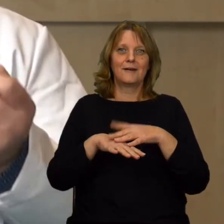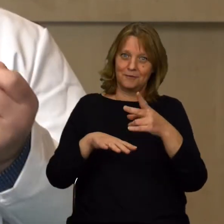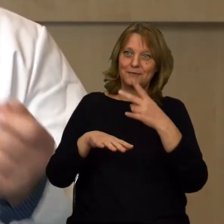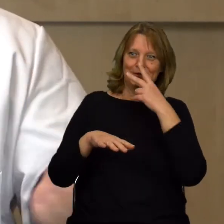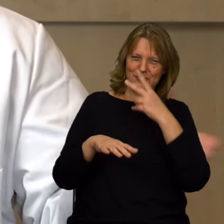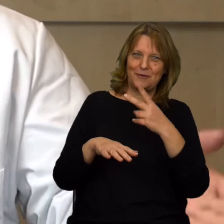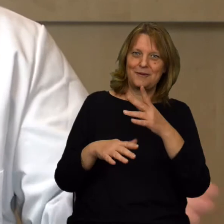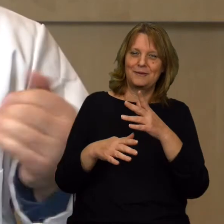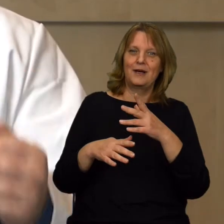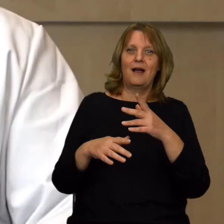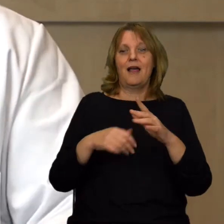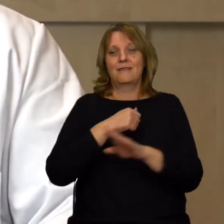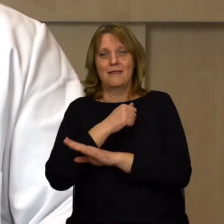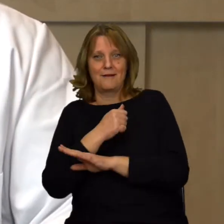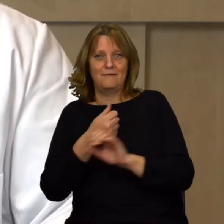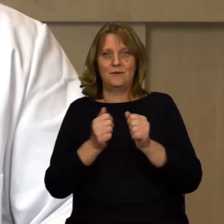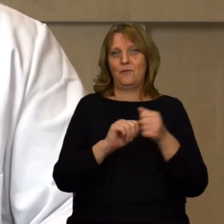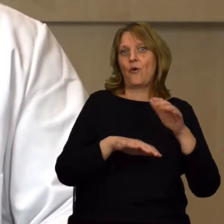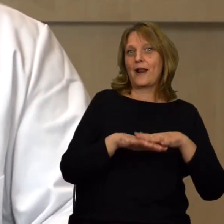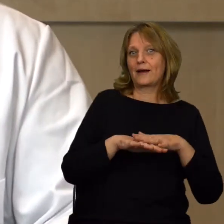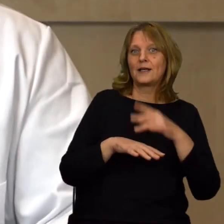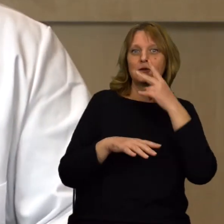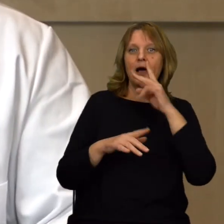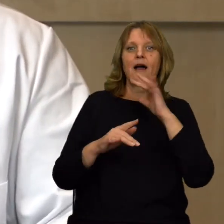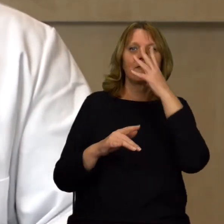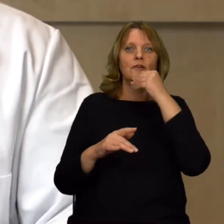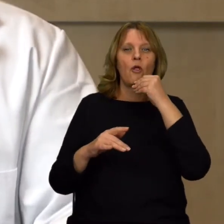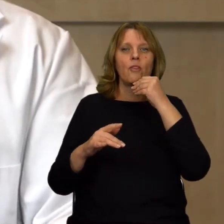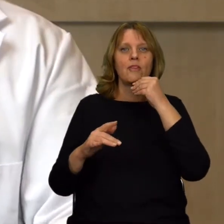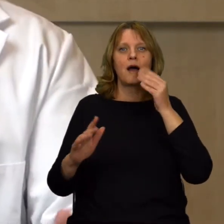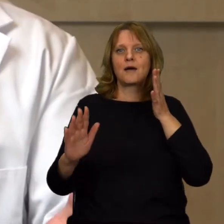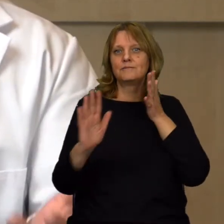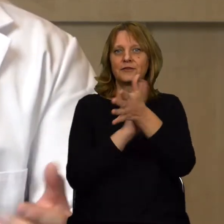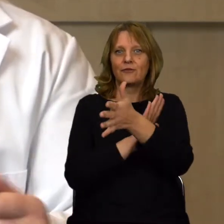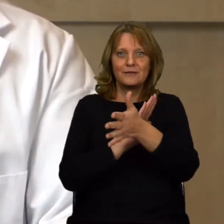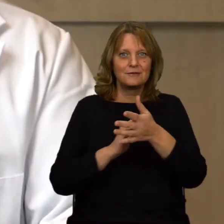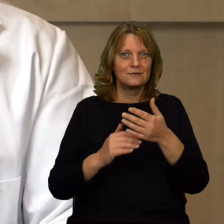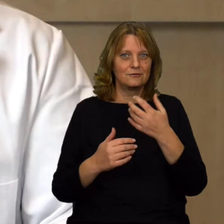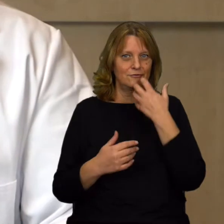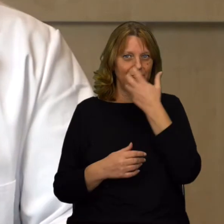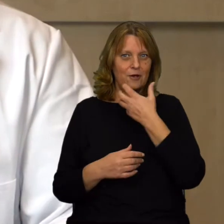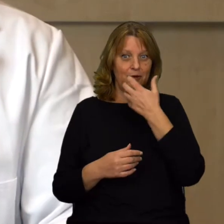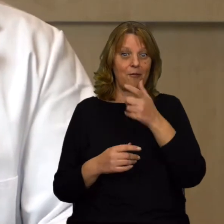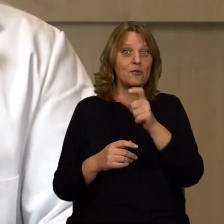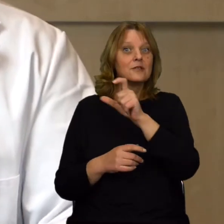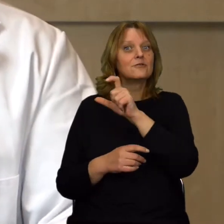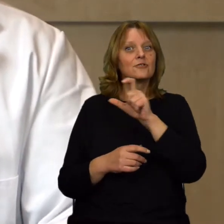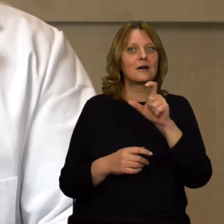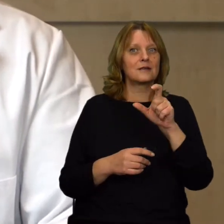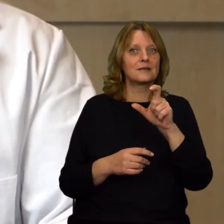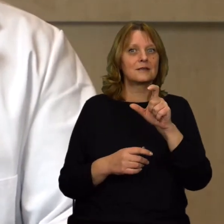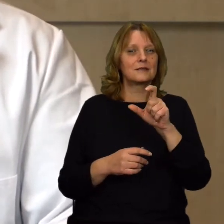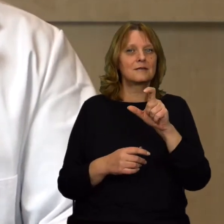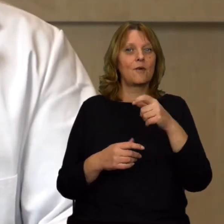dobrym przykładem, czy to drewno, czy ręka, na przewodnictwo cieplne, które zajmuje czas, bo dostarczenie